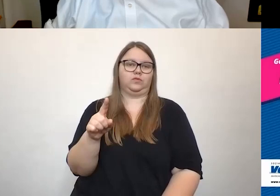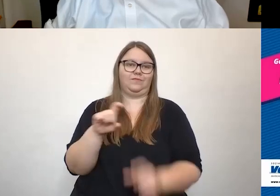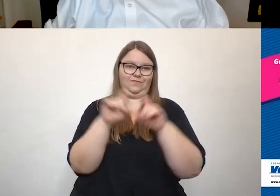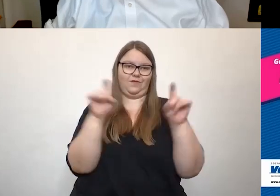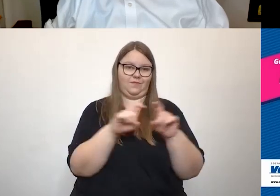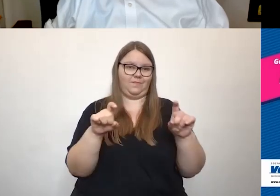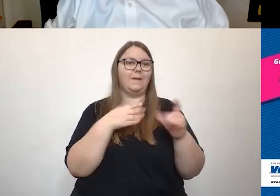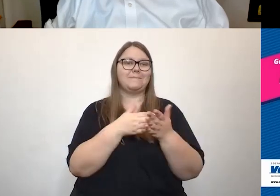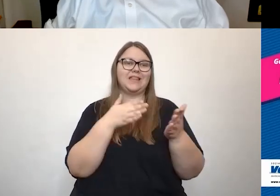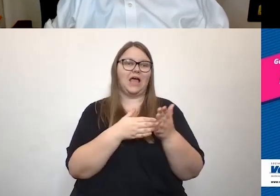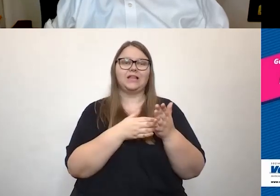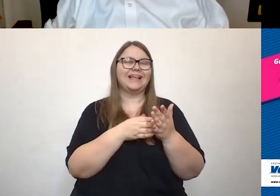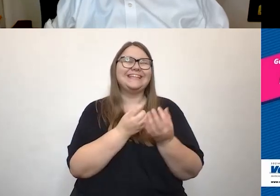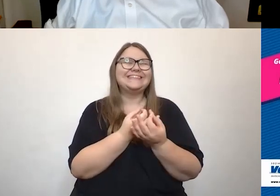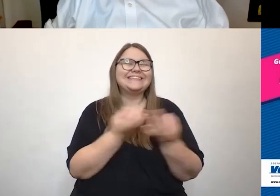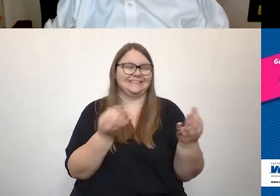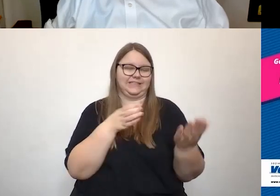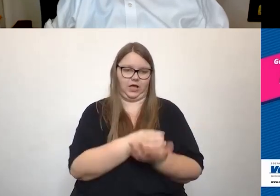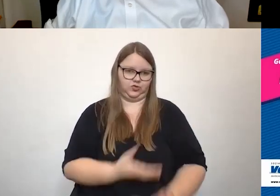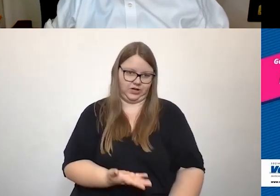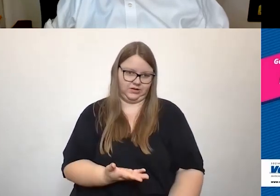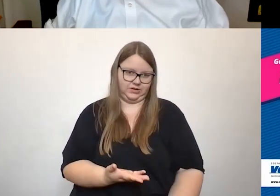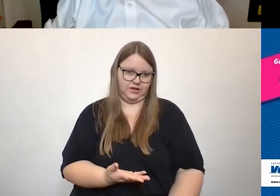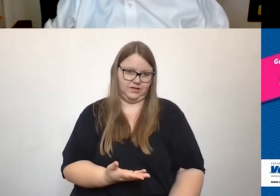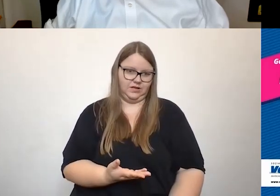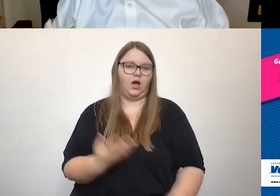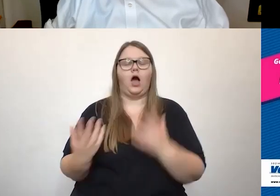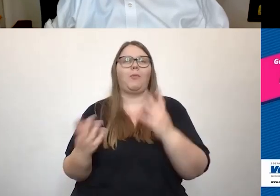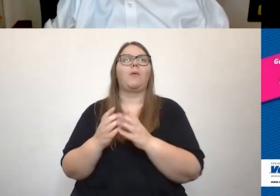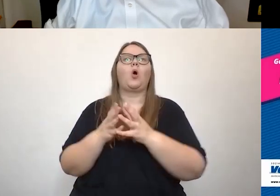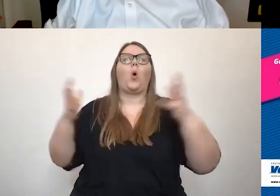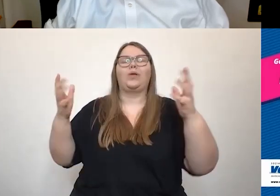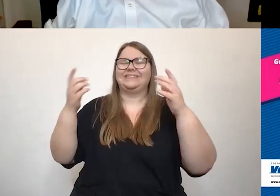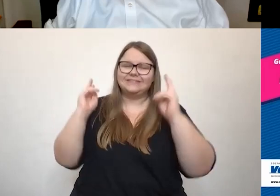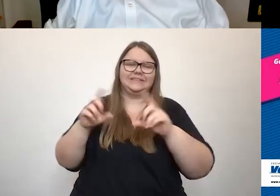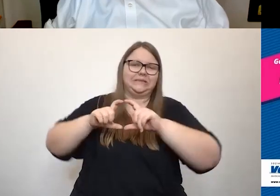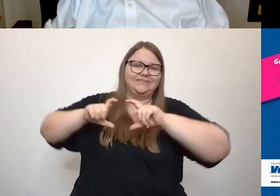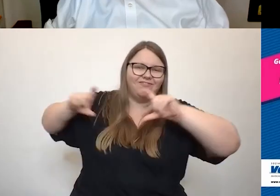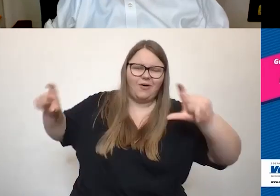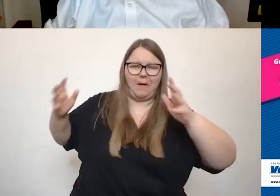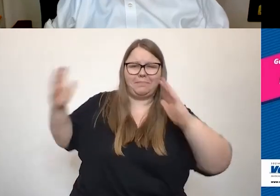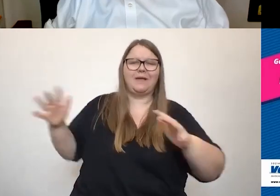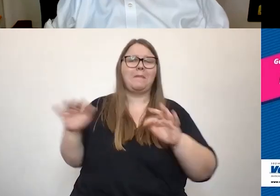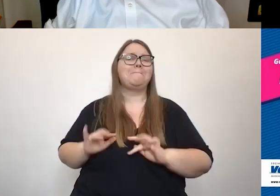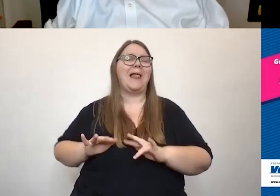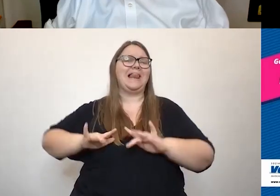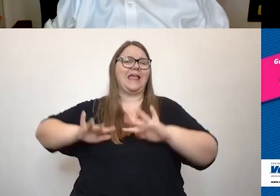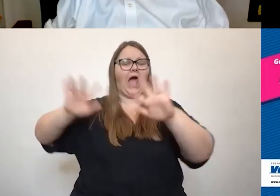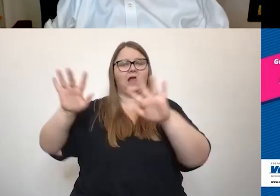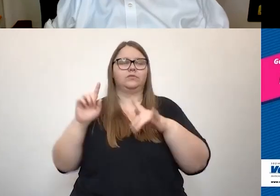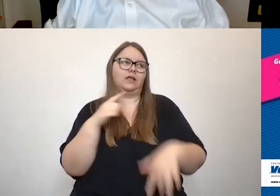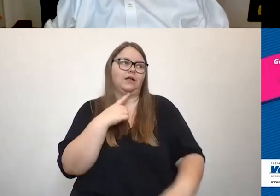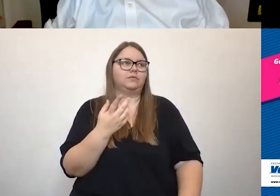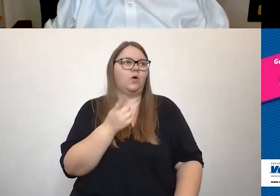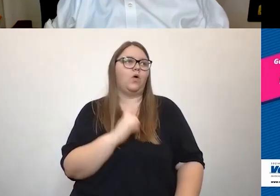beschäftigen und wenn ich jetzt Zalando oder ein Großkonzern bin, keine Ahnung was ja und habe dann Milliarden und zwar dann meine sind das